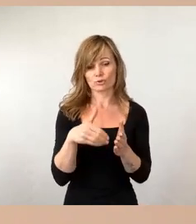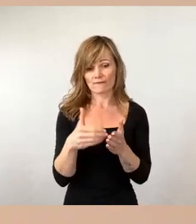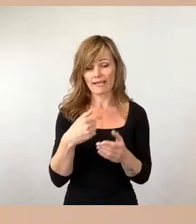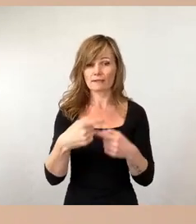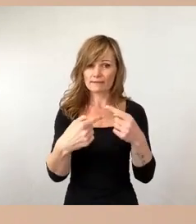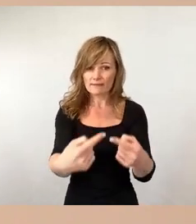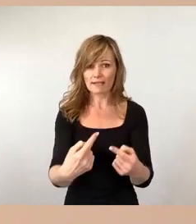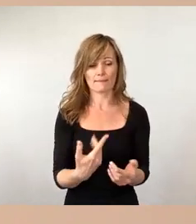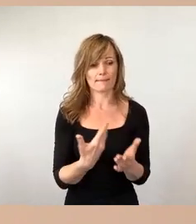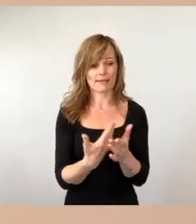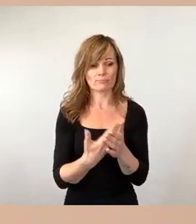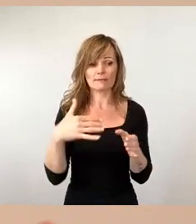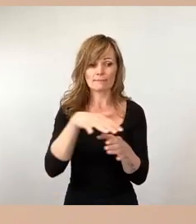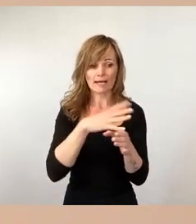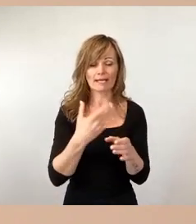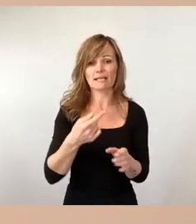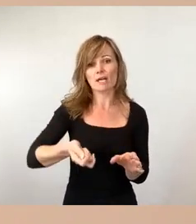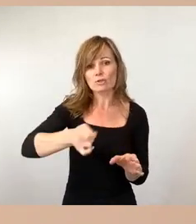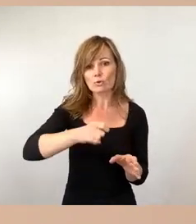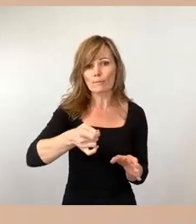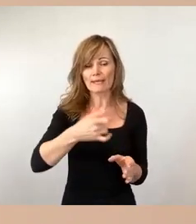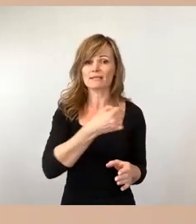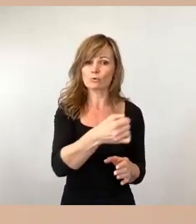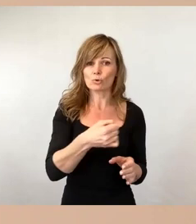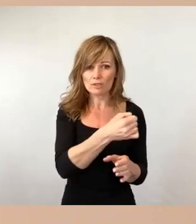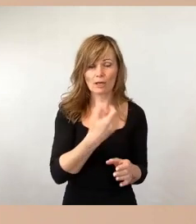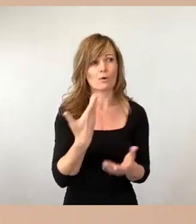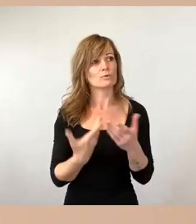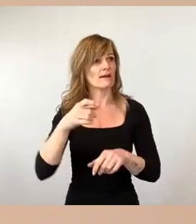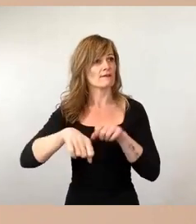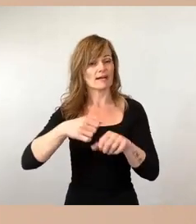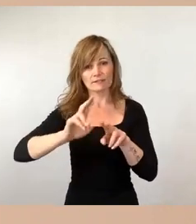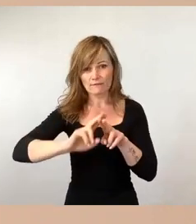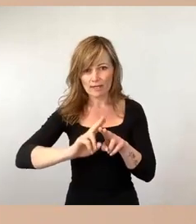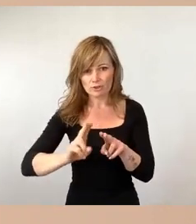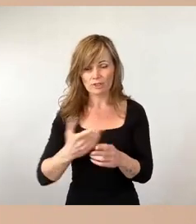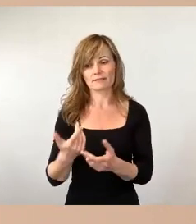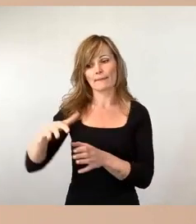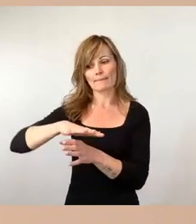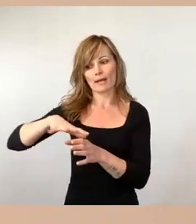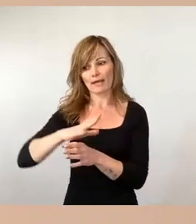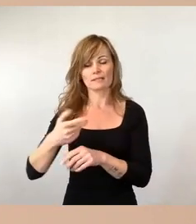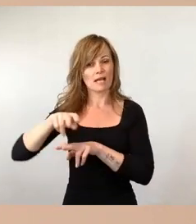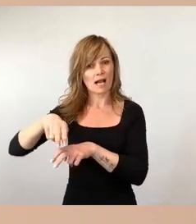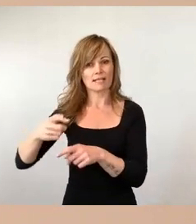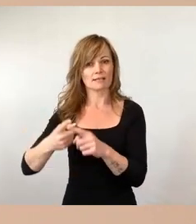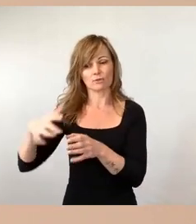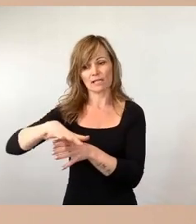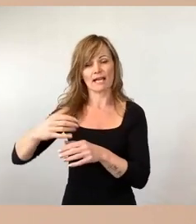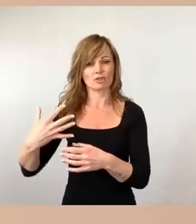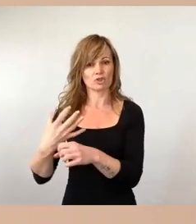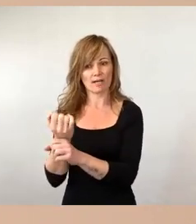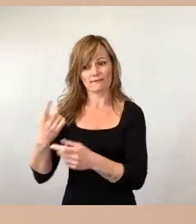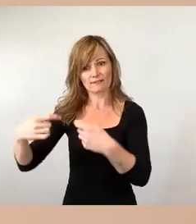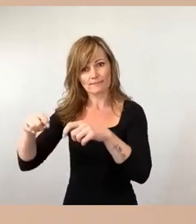Bereich Fahrradwerkstätten, im Bereich Garten- und Landschaftsbau, in handwerklichen Bereichen, im Recyclingbereich, wo wir